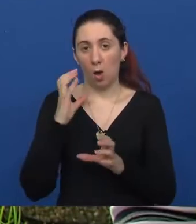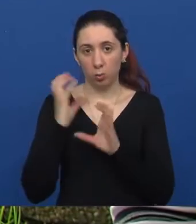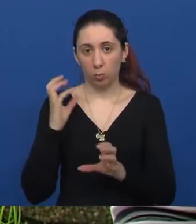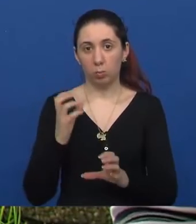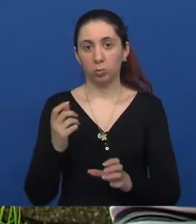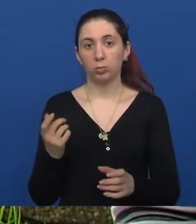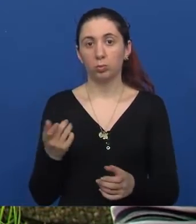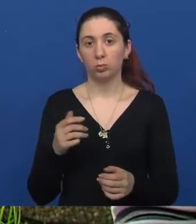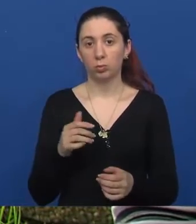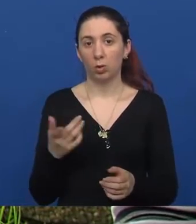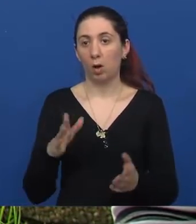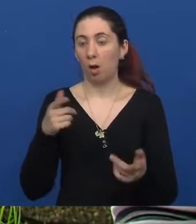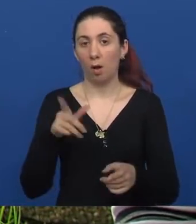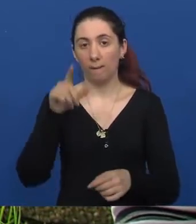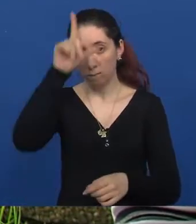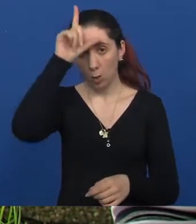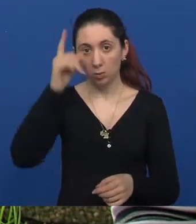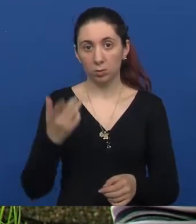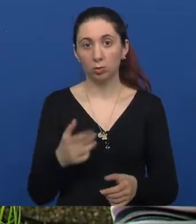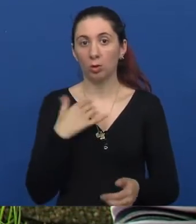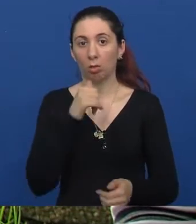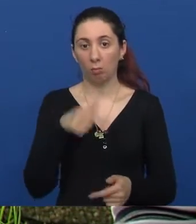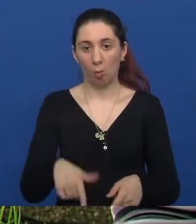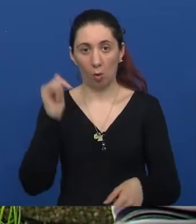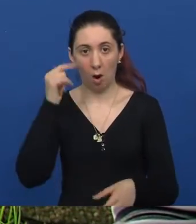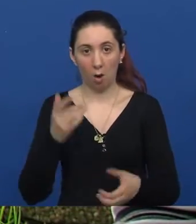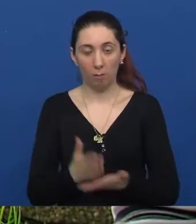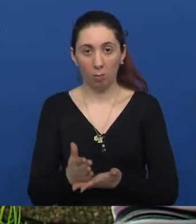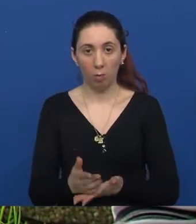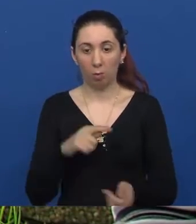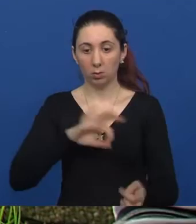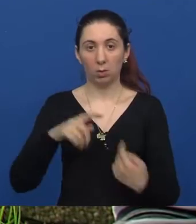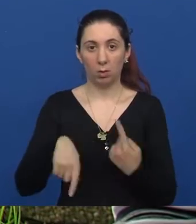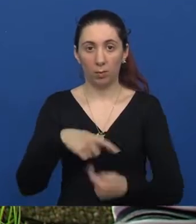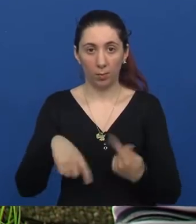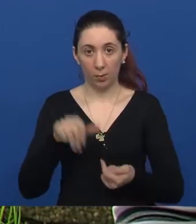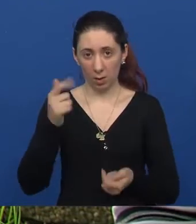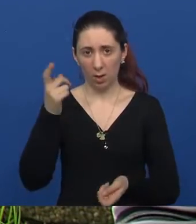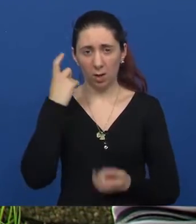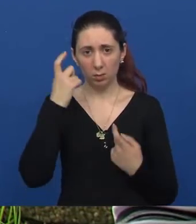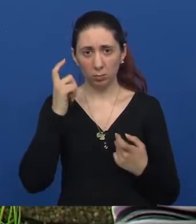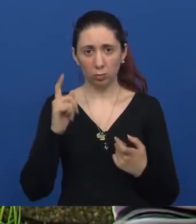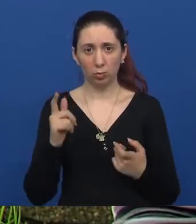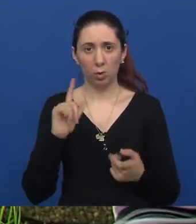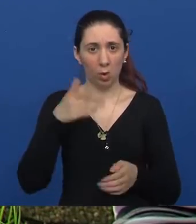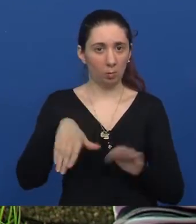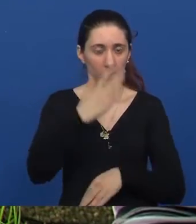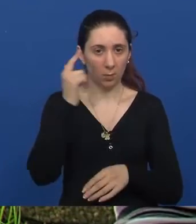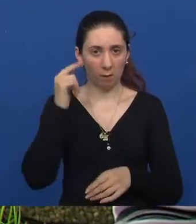vozički ne možda gdje položiti i tako se vrtimo u krug. Razmišljaš li onda i odlasku iz Karluca? Pa kad se udam, da.